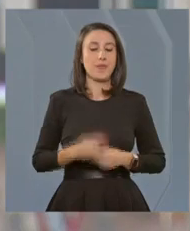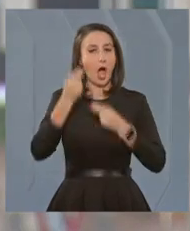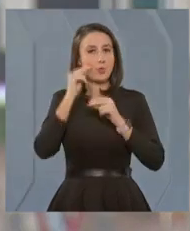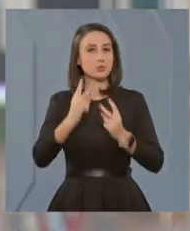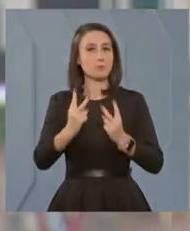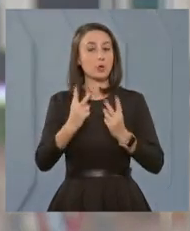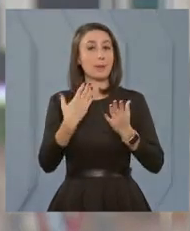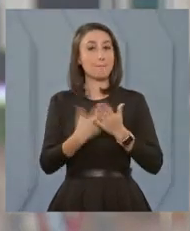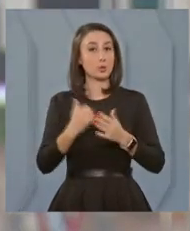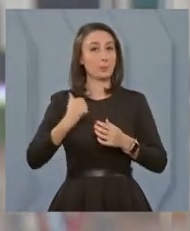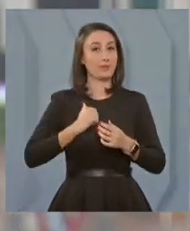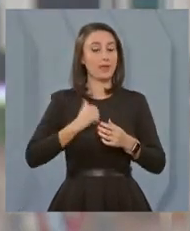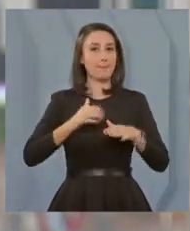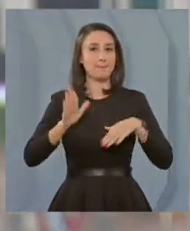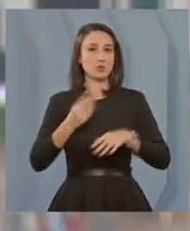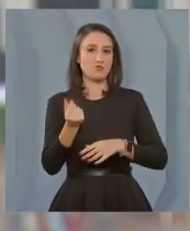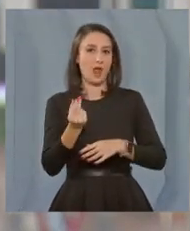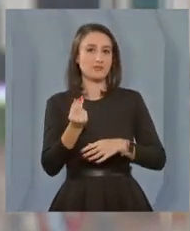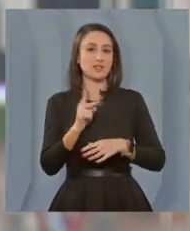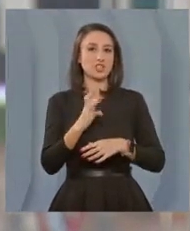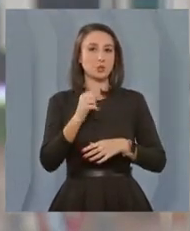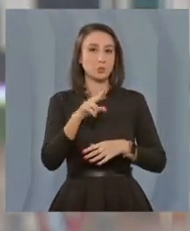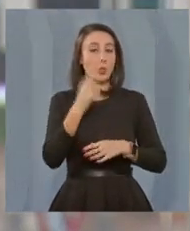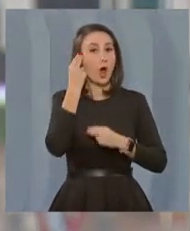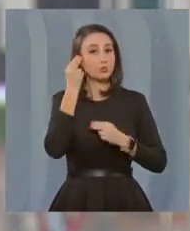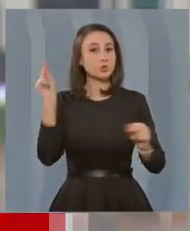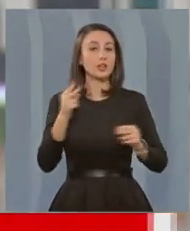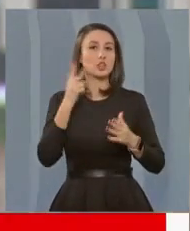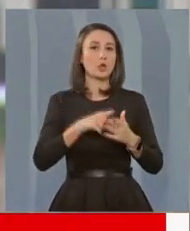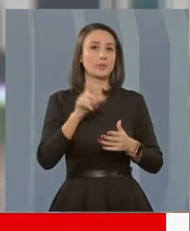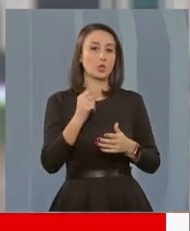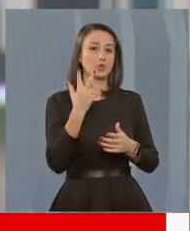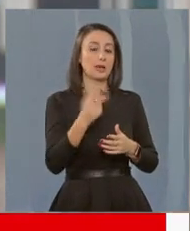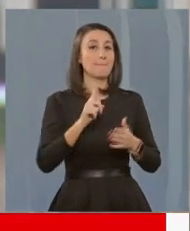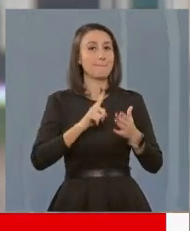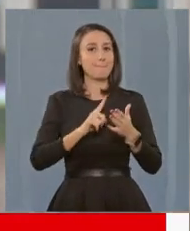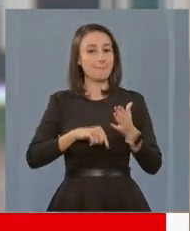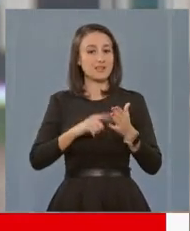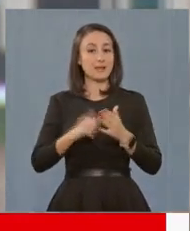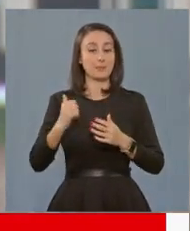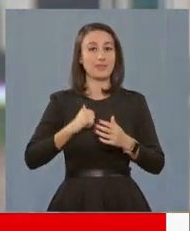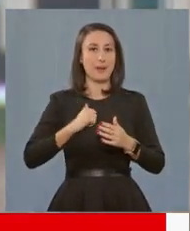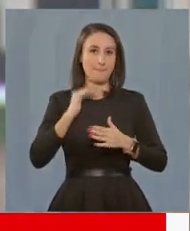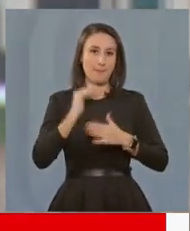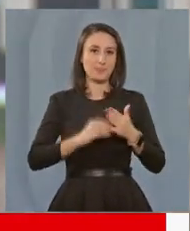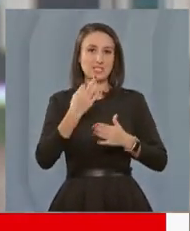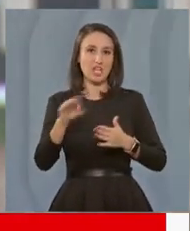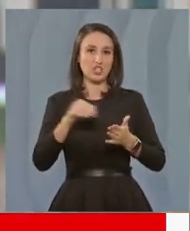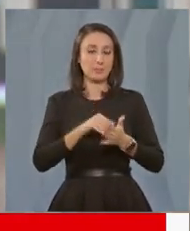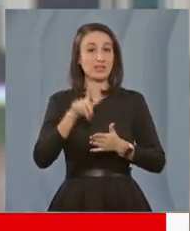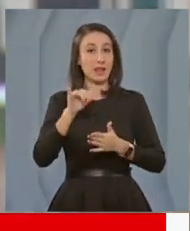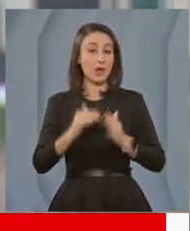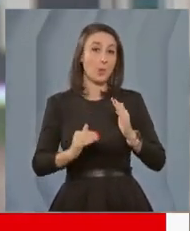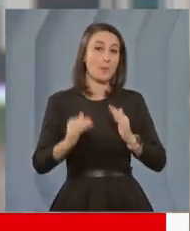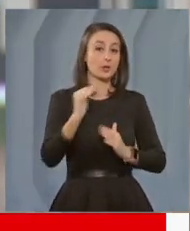Unț important pentru militari, Ministrul Finanțelor Adrian Căciu a anunțat că în 2023 pensiile militare mai mici de 10.000 de lei urmează să